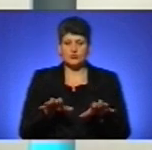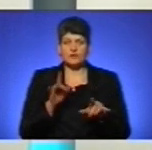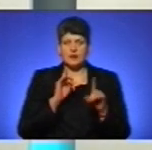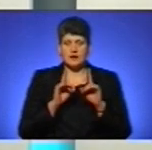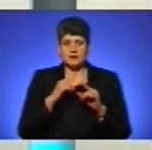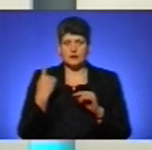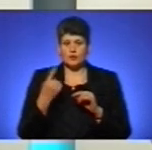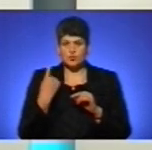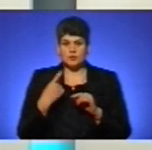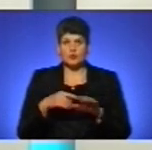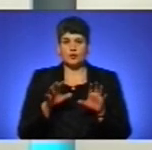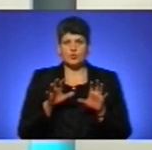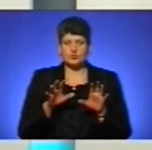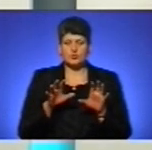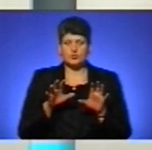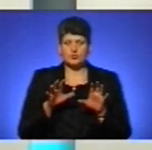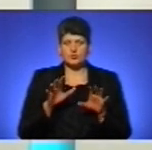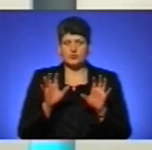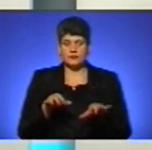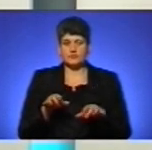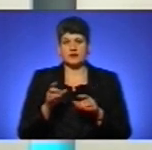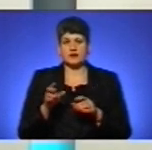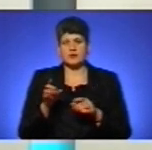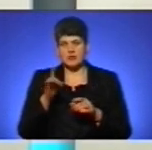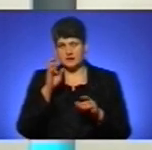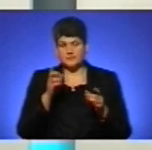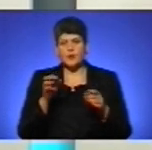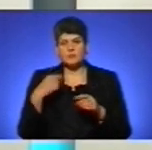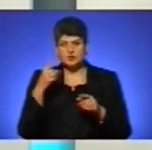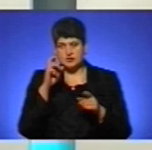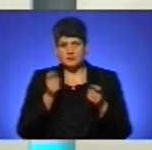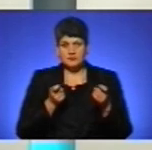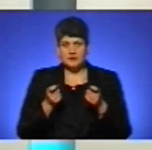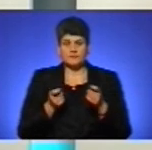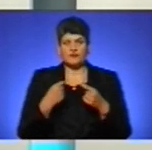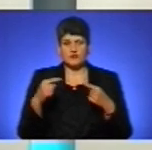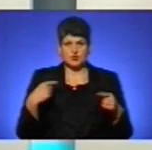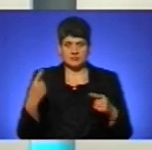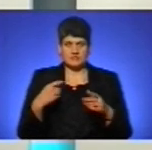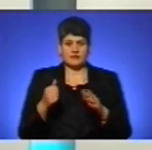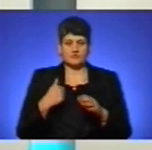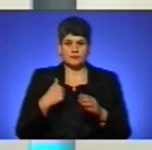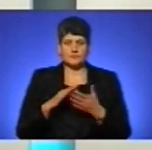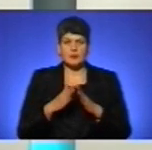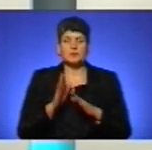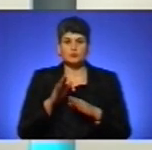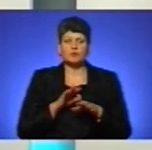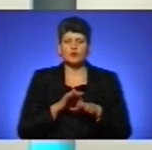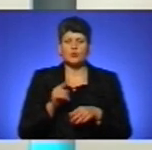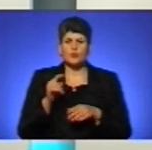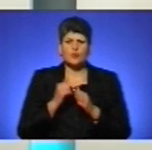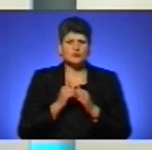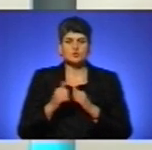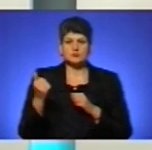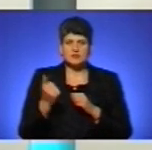області, головою областної державній страції під час проведення воєнного стану в інших областях ми будемо проводити щотижнево на базі